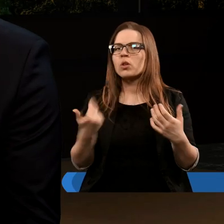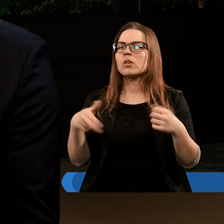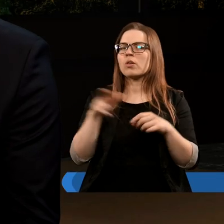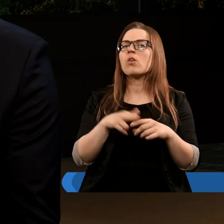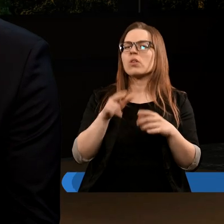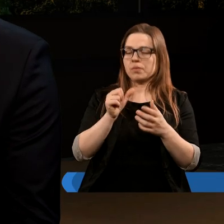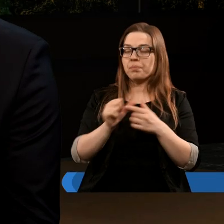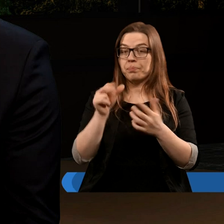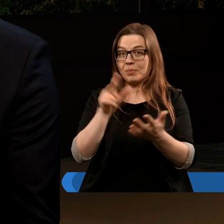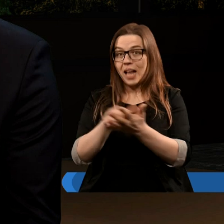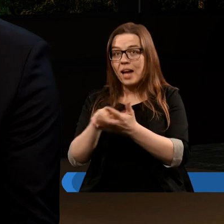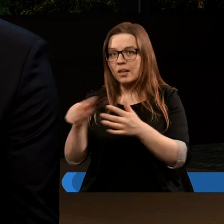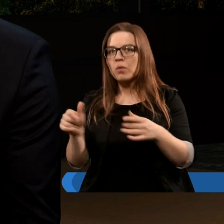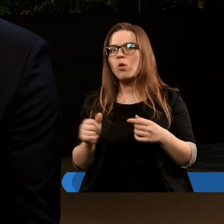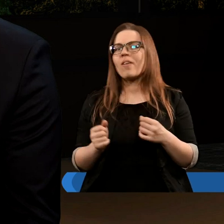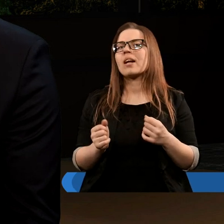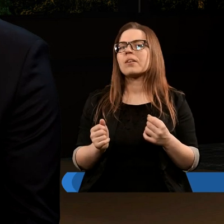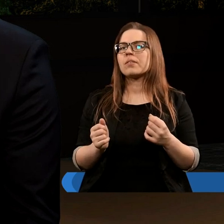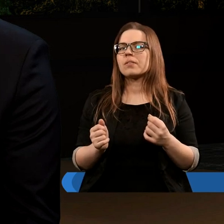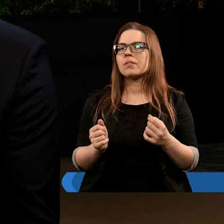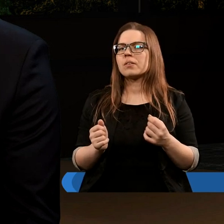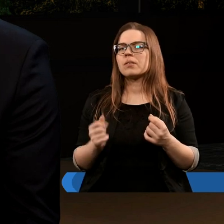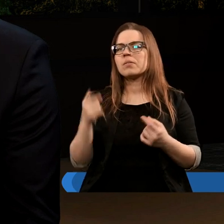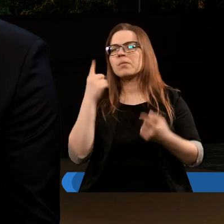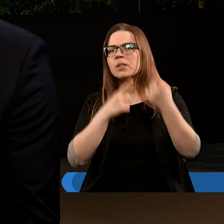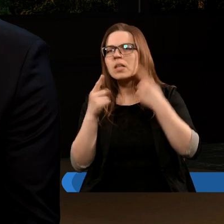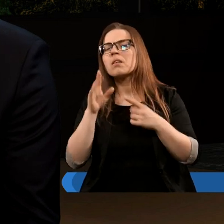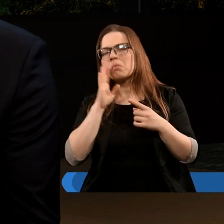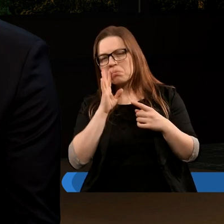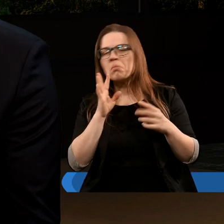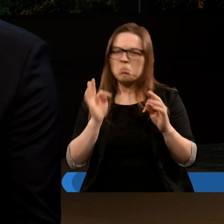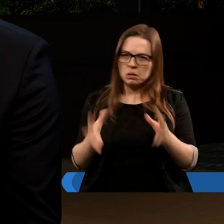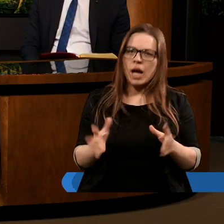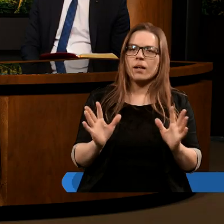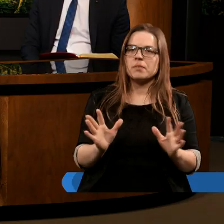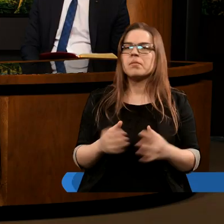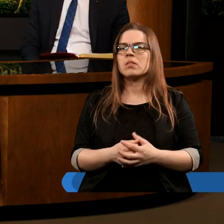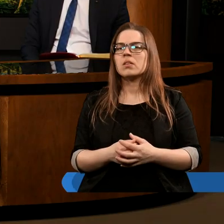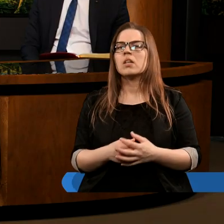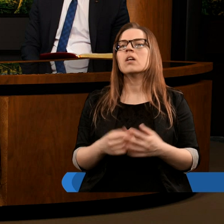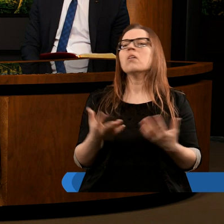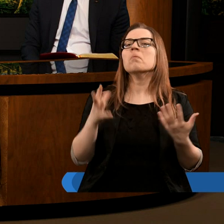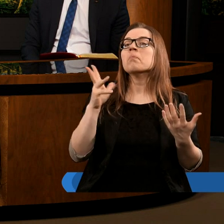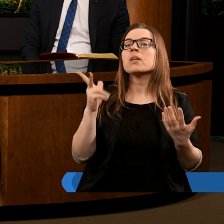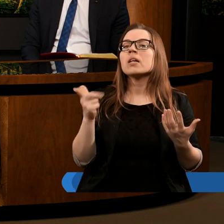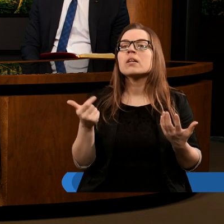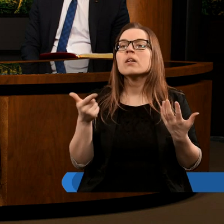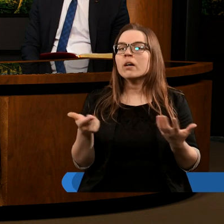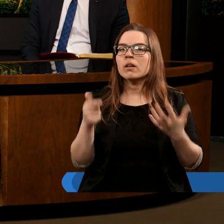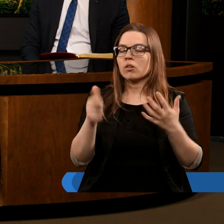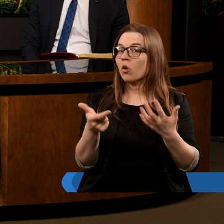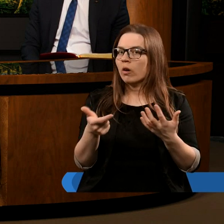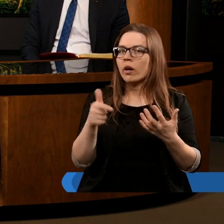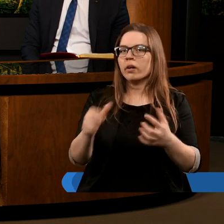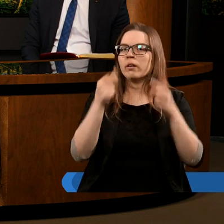muszą to zaakceptować, więc myślę, że jak najbardziej tak. Najpiękniejsze jest to, że właśnie w tych dwóch